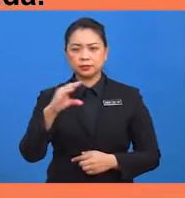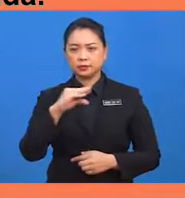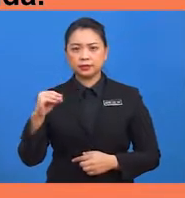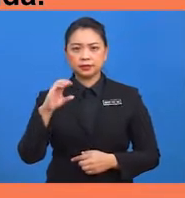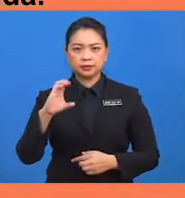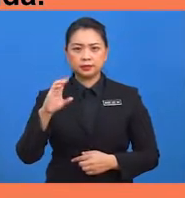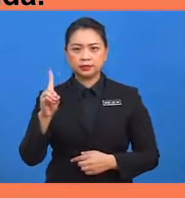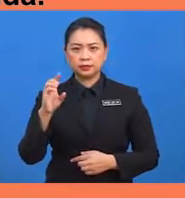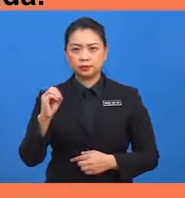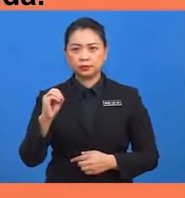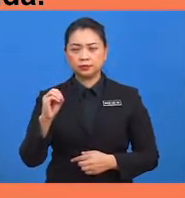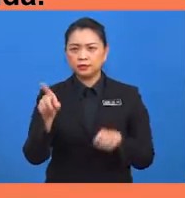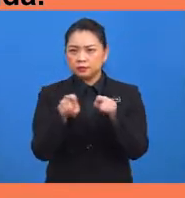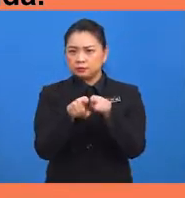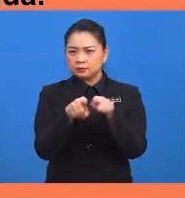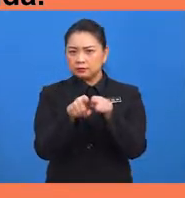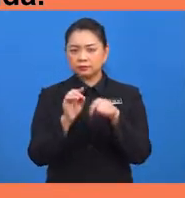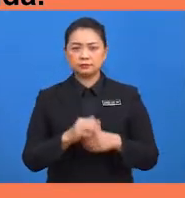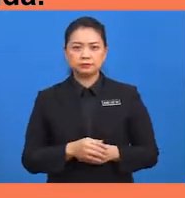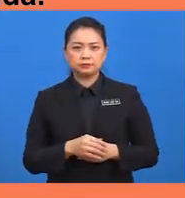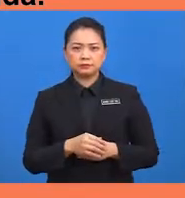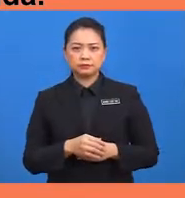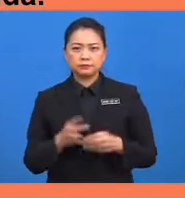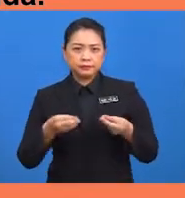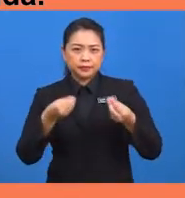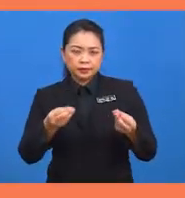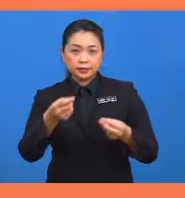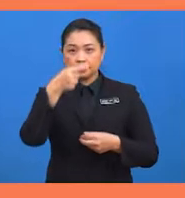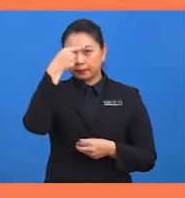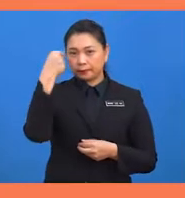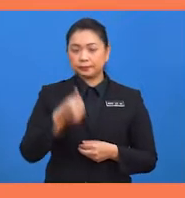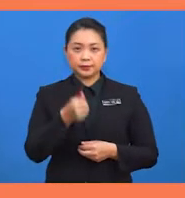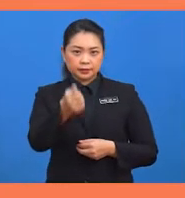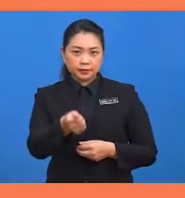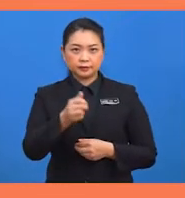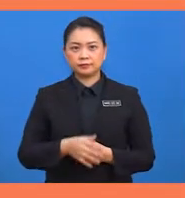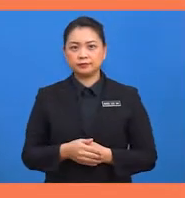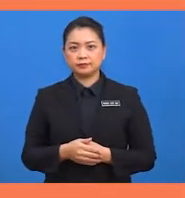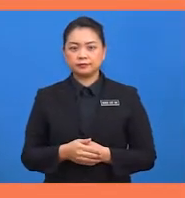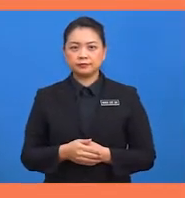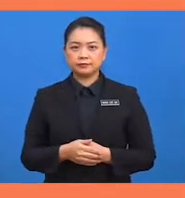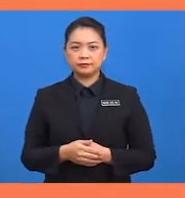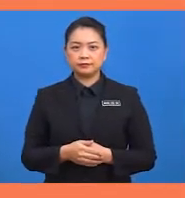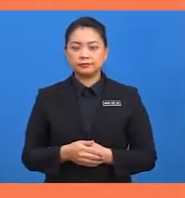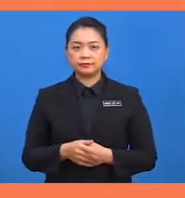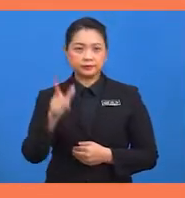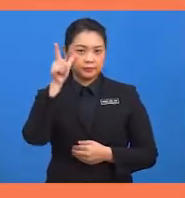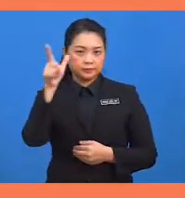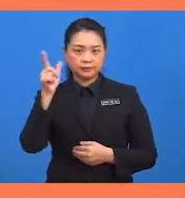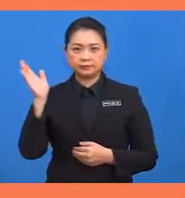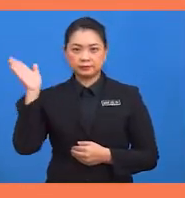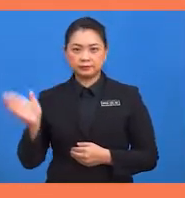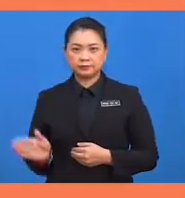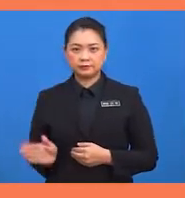CDO Kongren? Berikan sebab anda. Marilah kita lihat rajah ini.